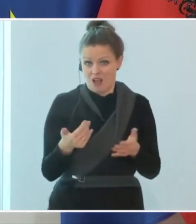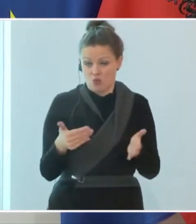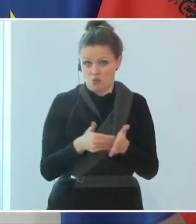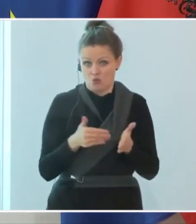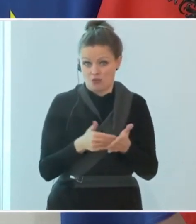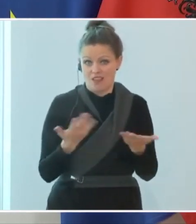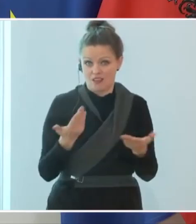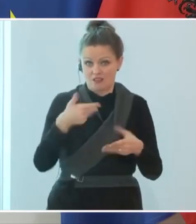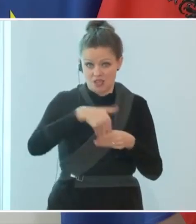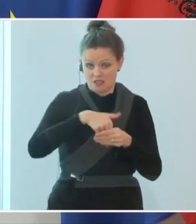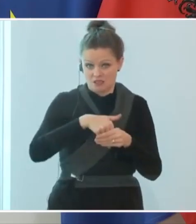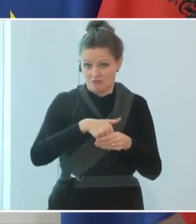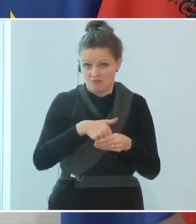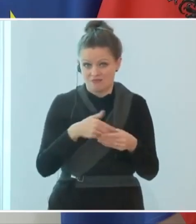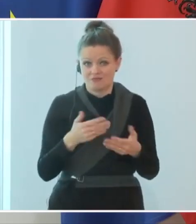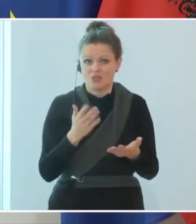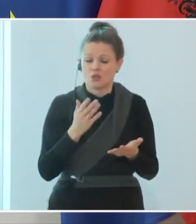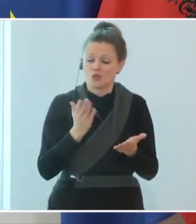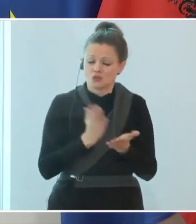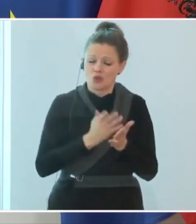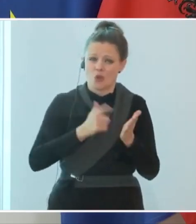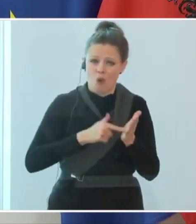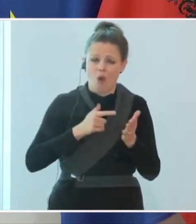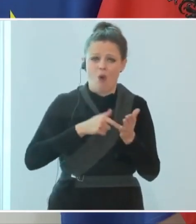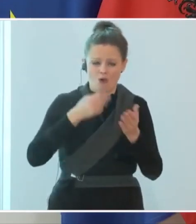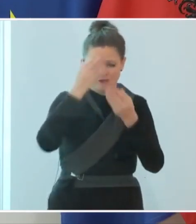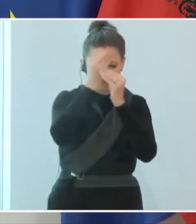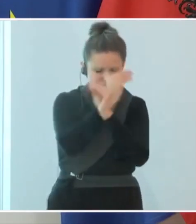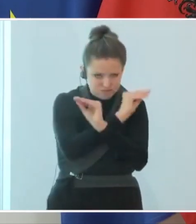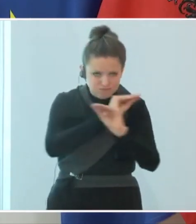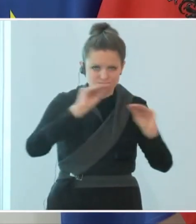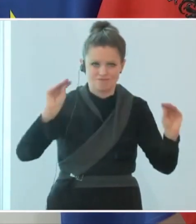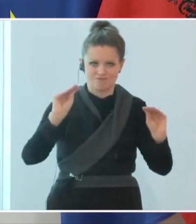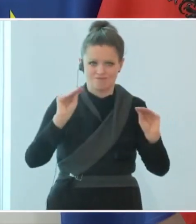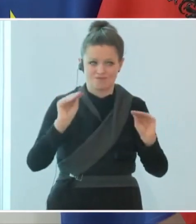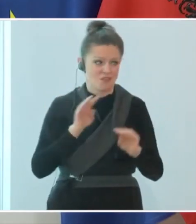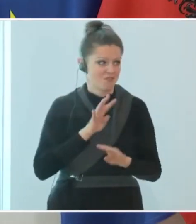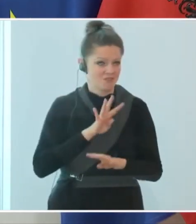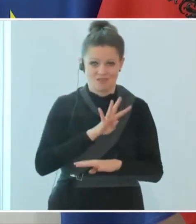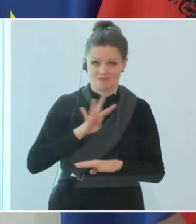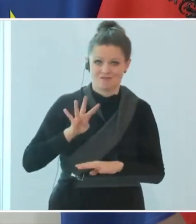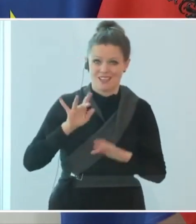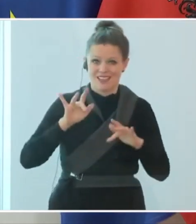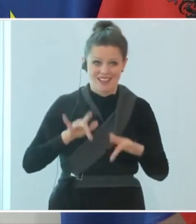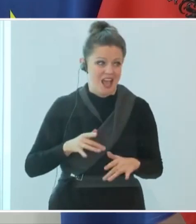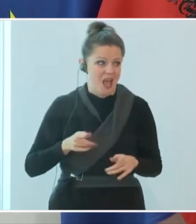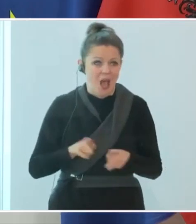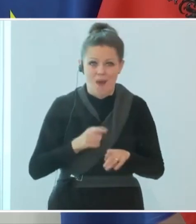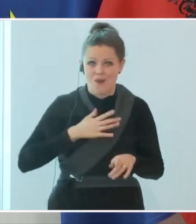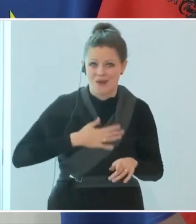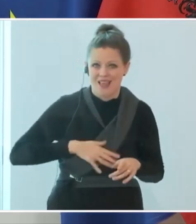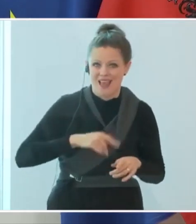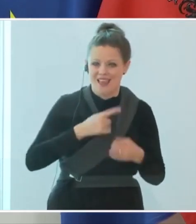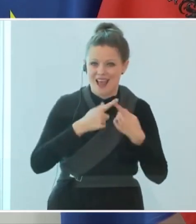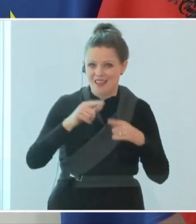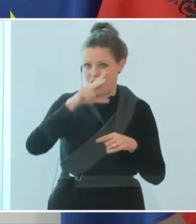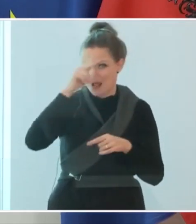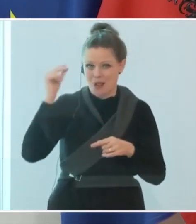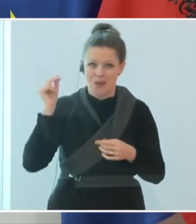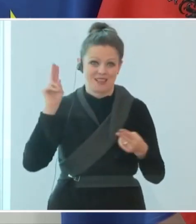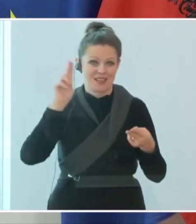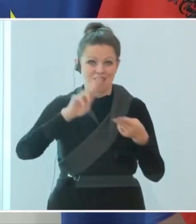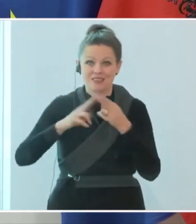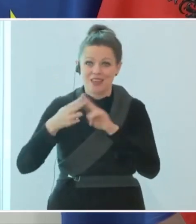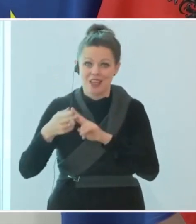schon immer wieder gesagt, aber es geht uns auch da allen gleich, die hier stehen und jeder, der einfach gerne Menschen trifft, dass uns das belastet,